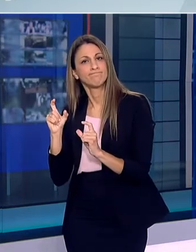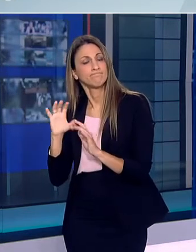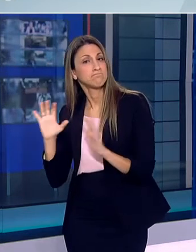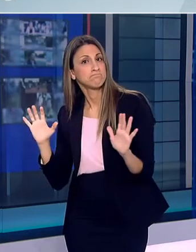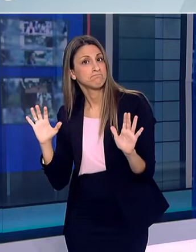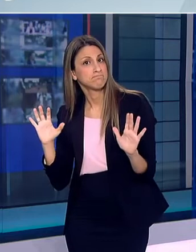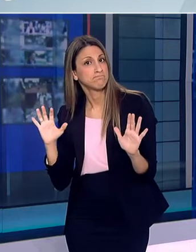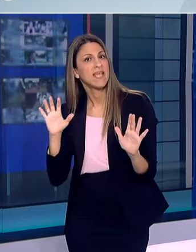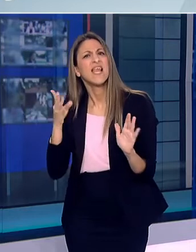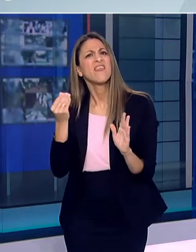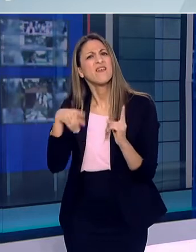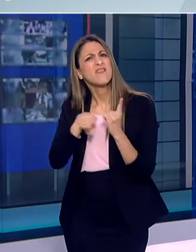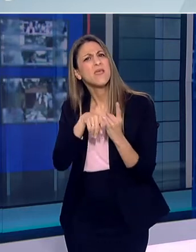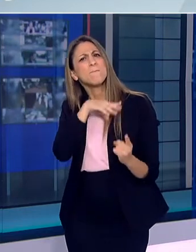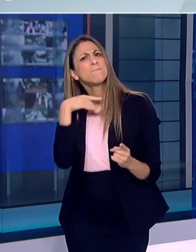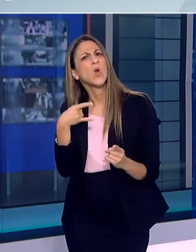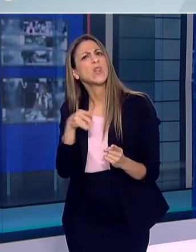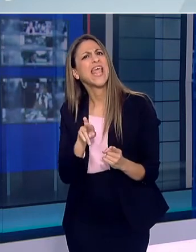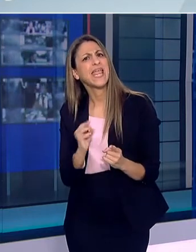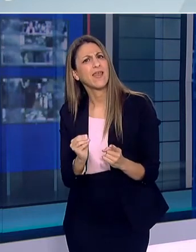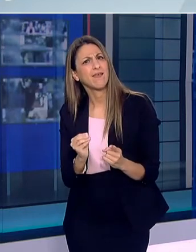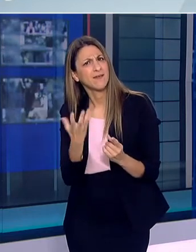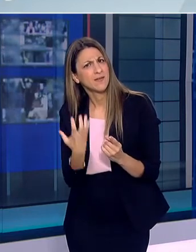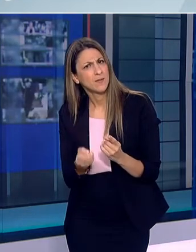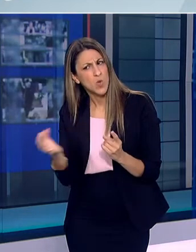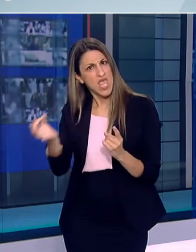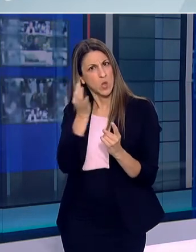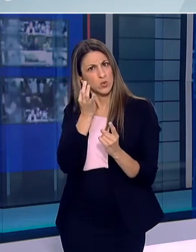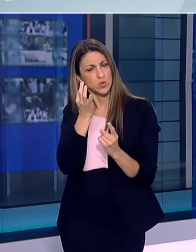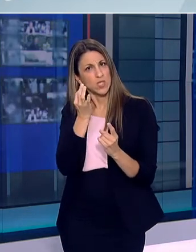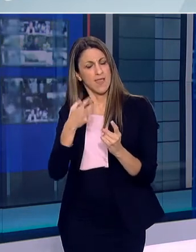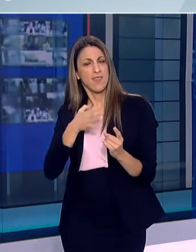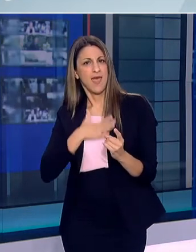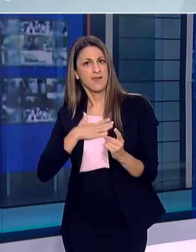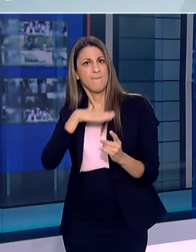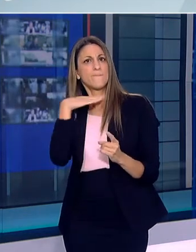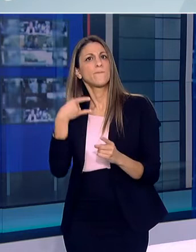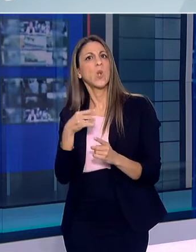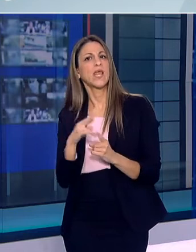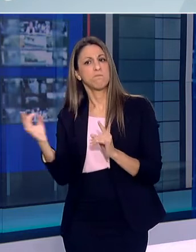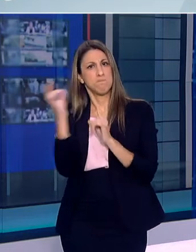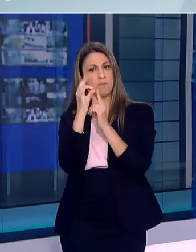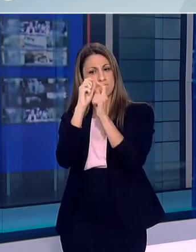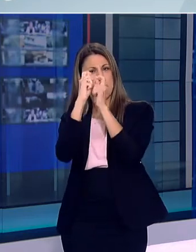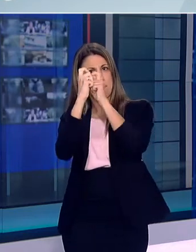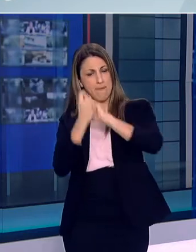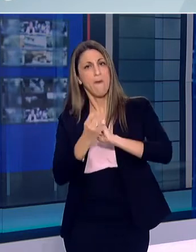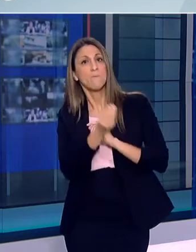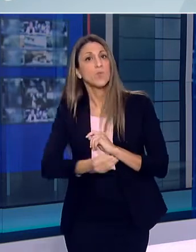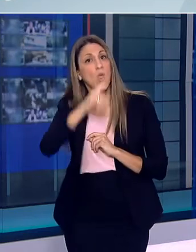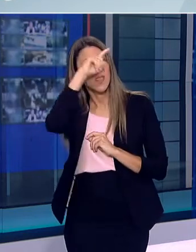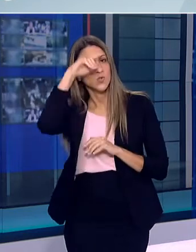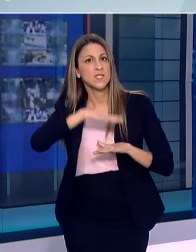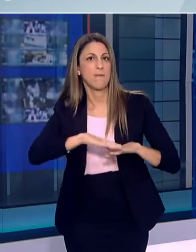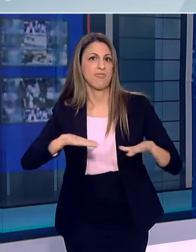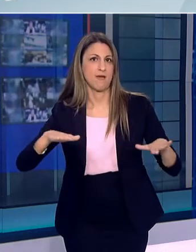μικρότερες ποσότητες αυτής της προτείνης που χρησιμοποιεί ο ιός, ο κορονοϊός, για να μπει στον οργανισμό μας. Ο βλενογόνος της μύτης είναι από τις πρώτες